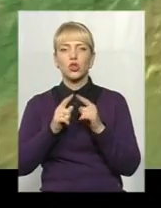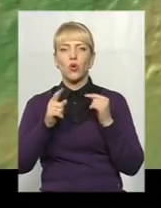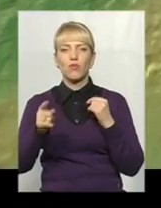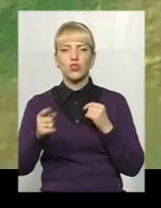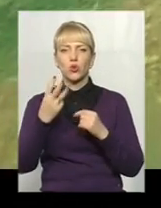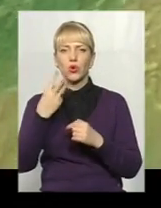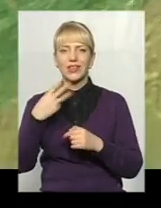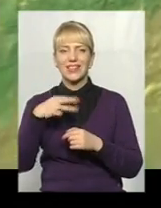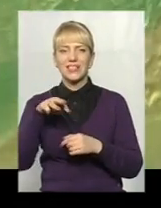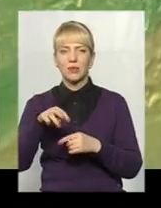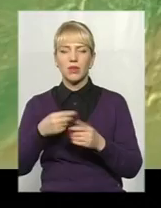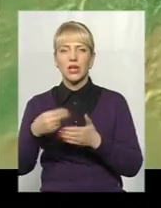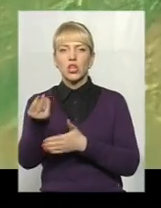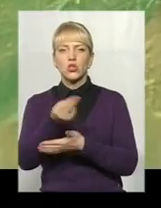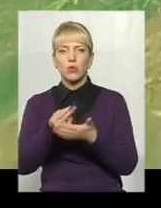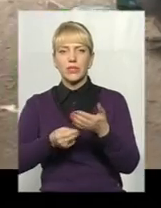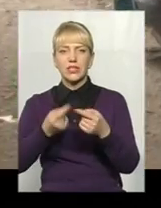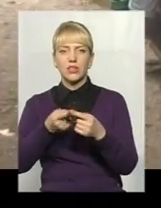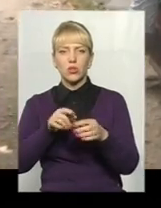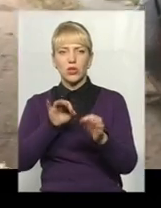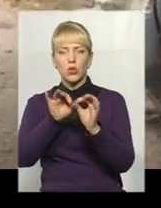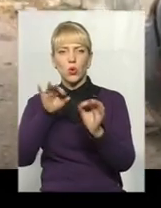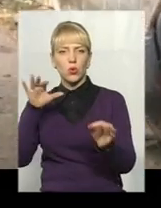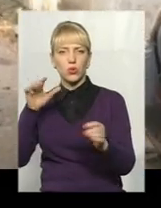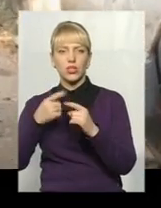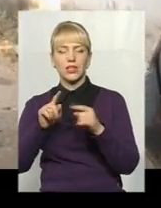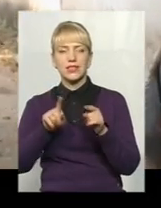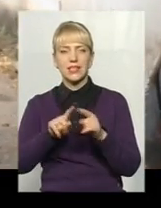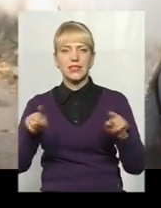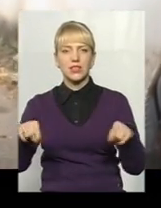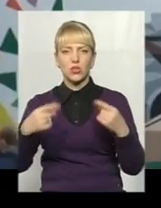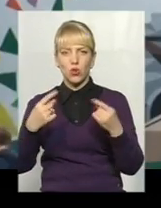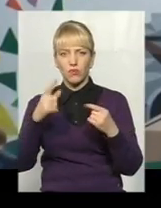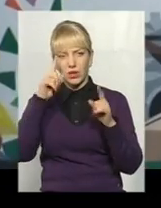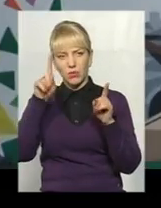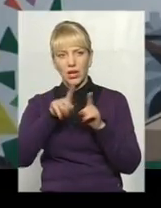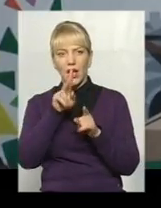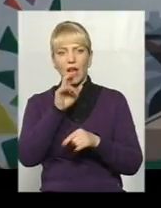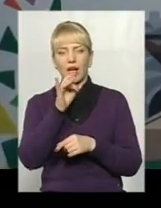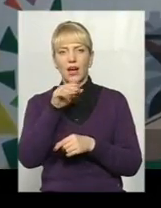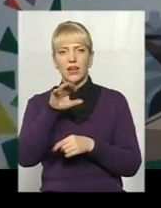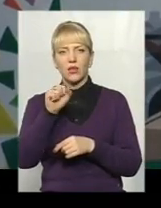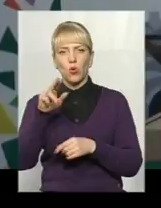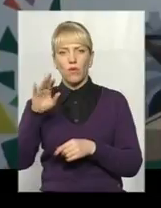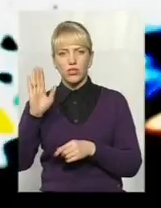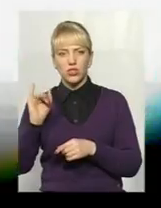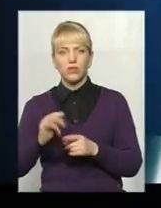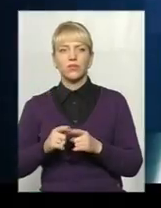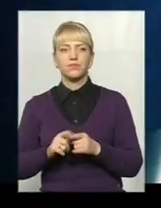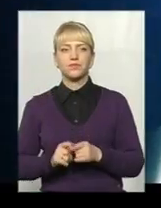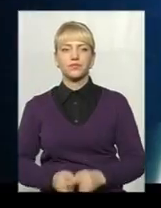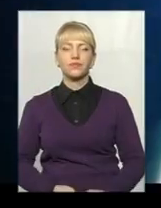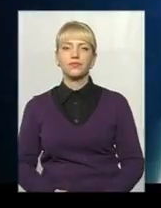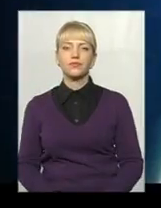Зобразили на ньому лучників, засновників кам'янця, братів Коріатовичів та легендарного швейцарського героя Вільгельма Теля.